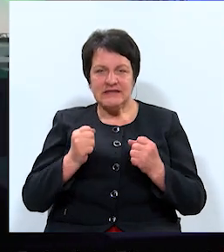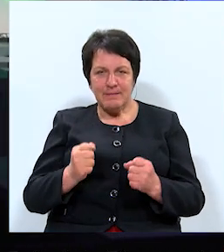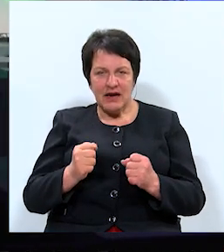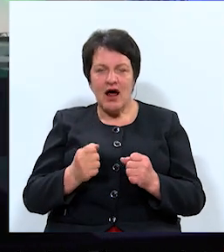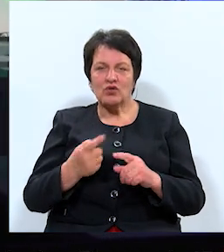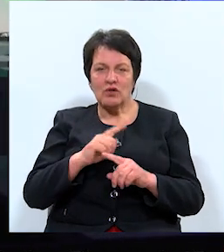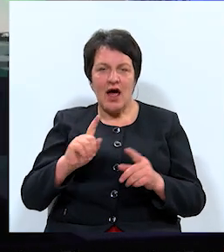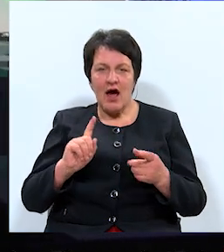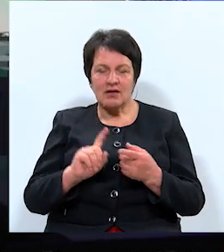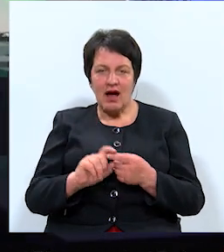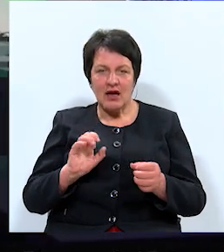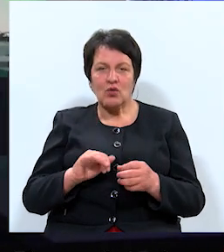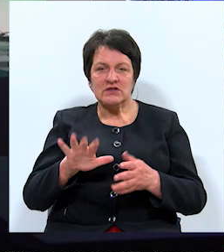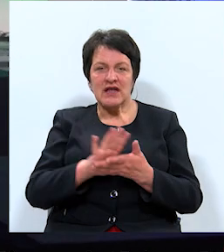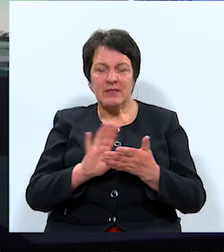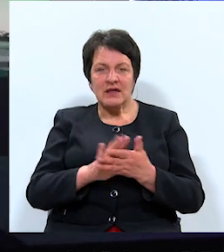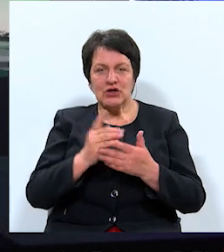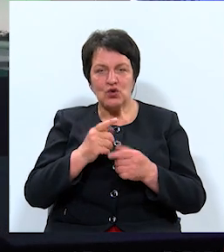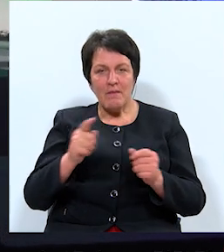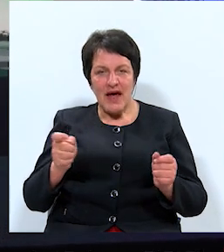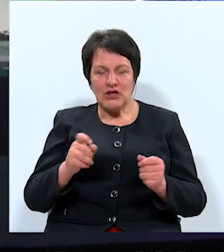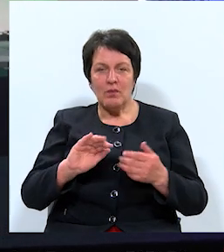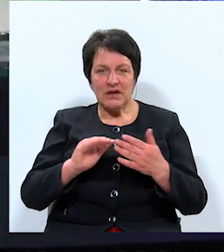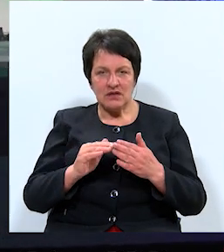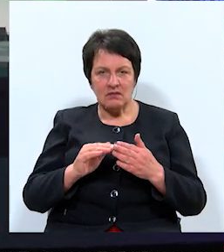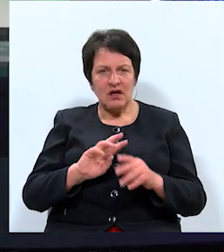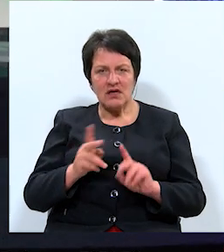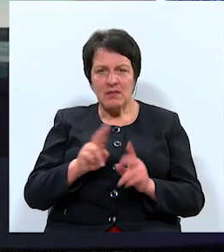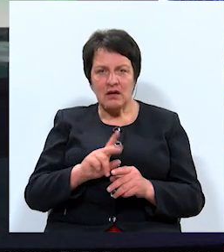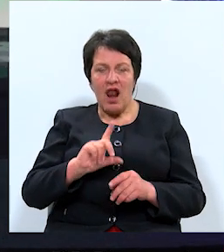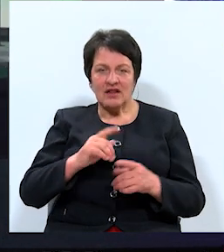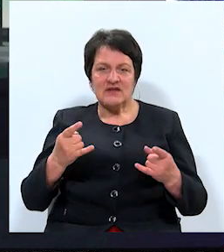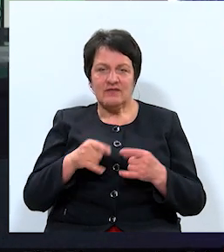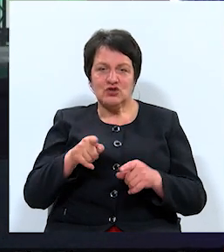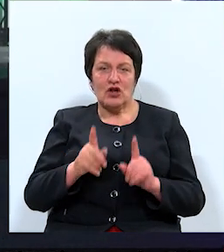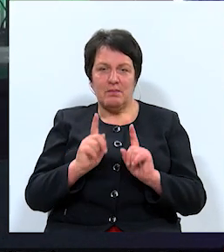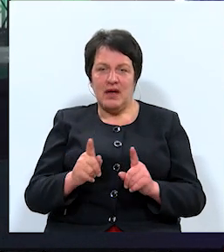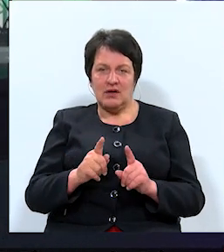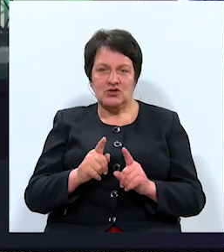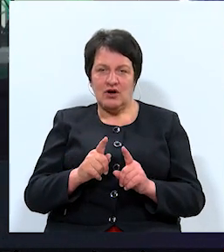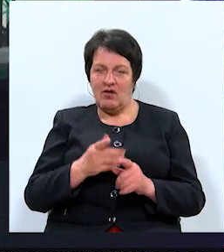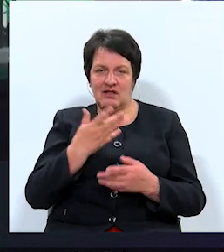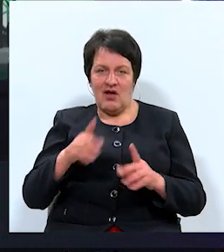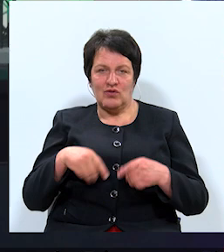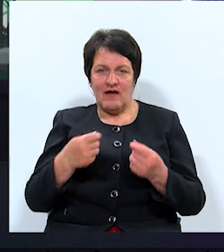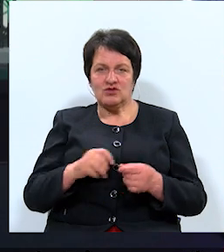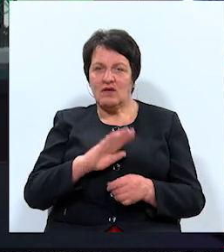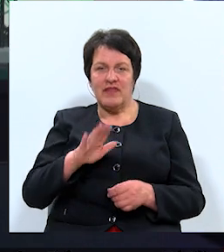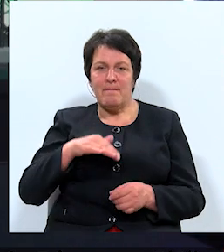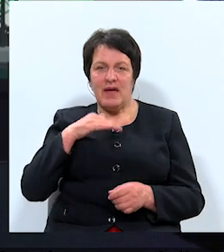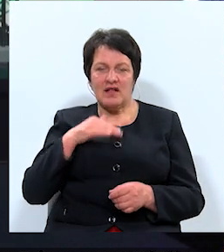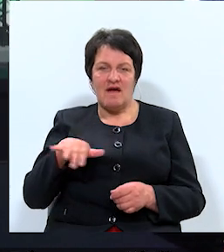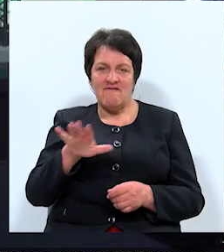neatkrīgu sabiedrisku mēdīju pilsētā. Un kas mainījās? Latvijas televīzija šādu piekrišanu nav devusi, jo nepietiek valsts